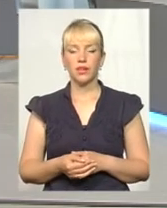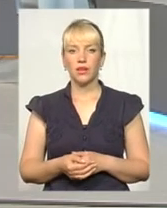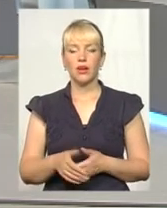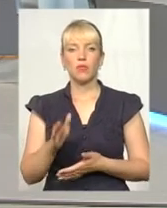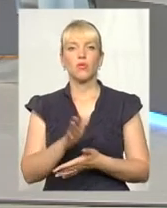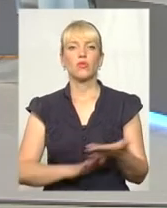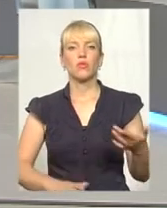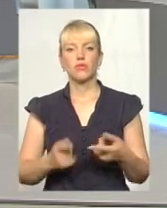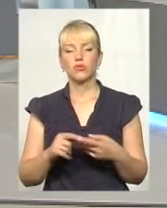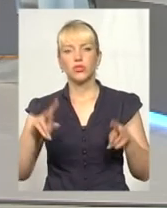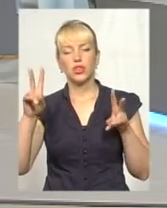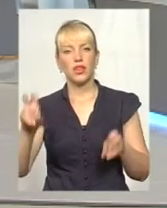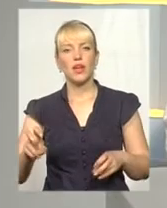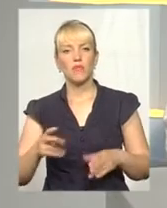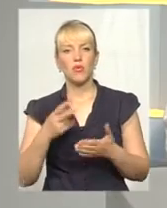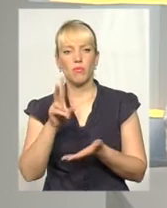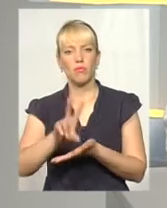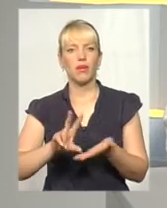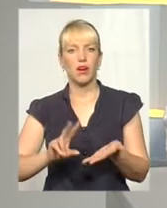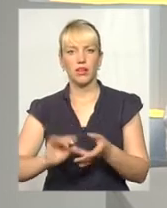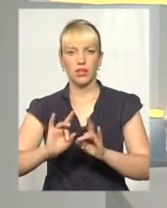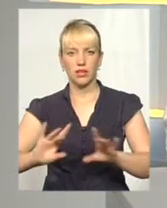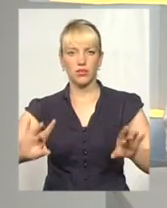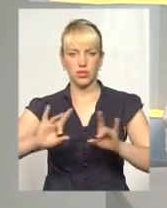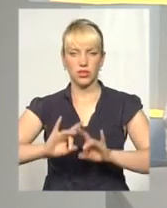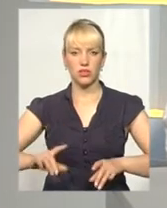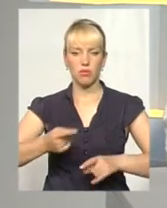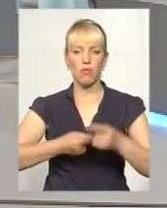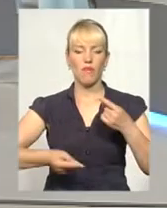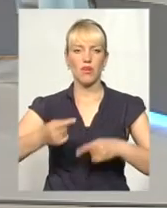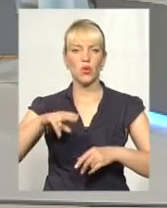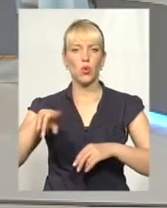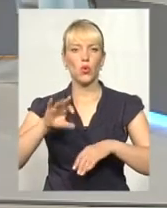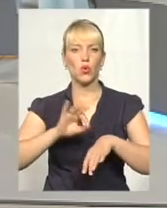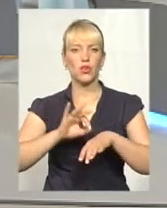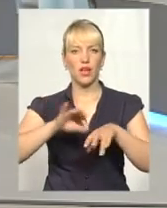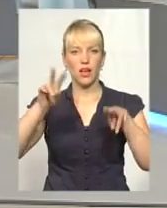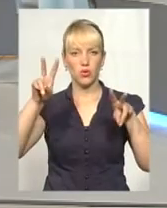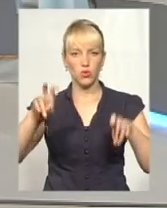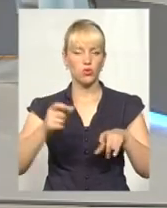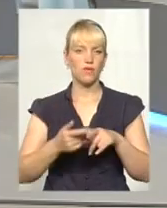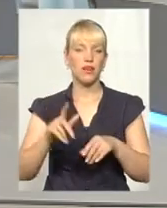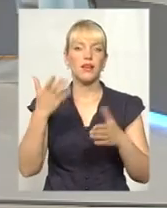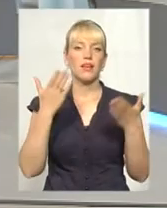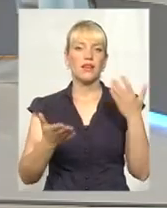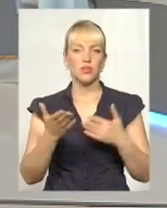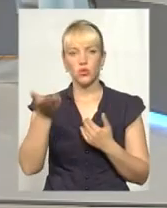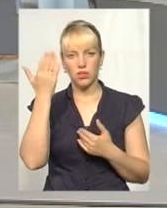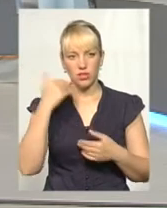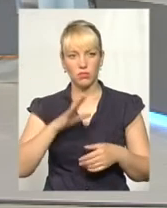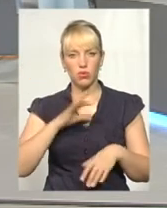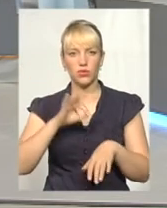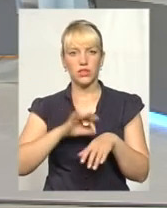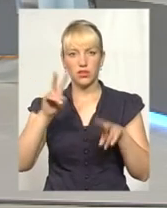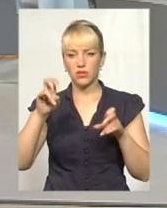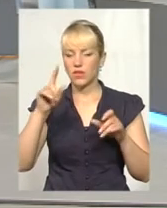Продовжуючи тему, наведу приклад, трохи так повернувшись до діагностування, і хотів би сказати, що якщо раніше раннє діагностування було